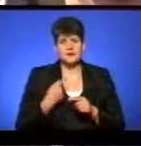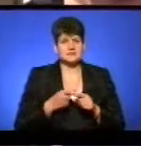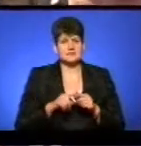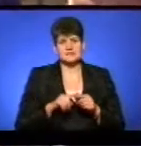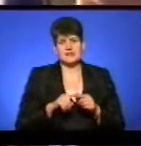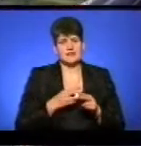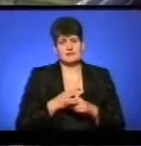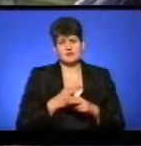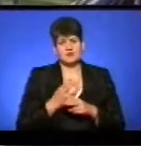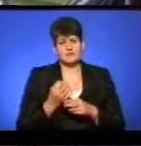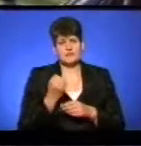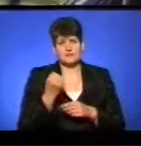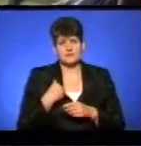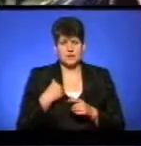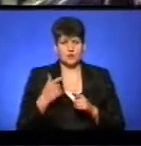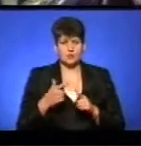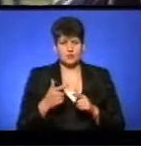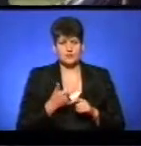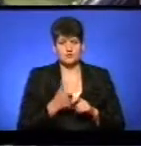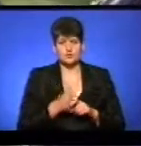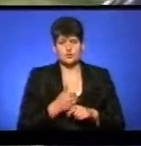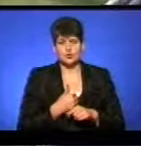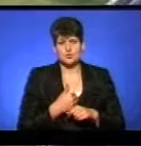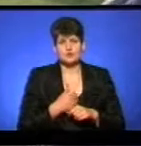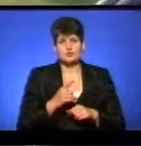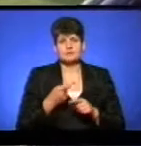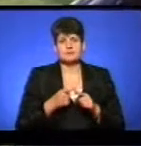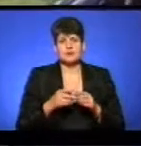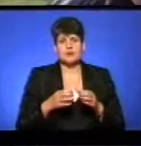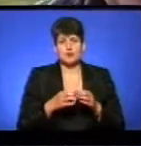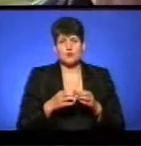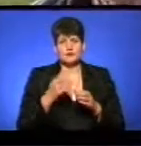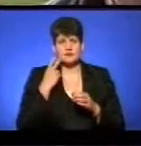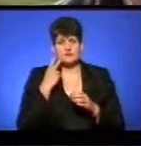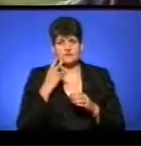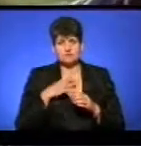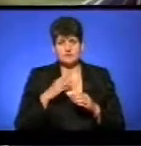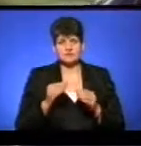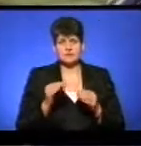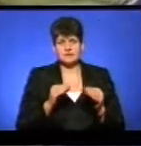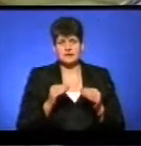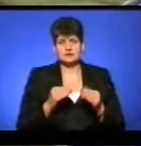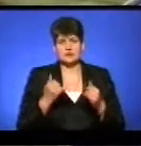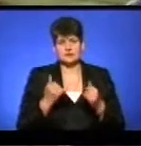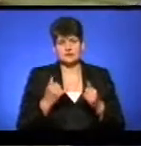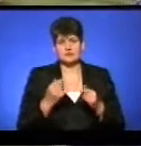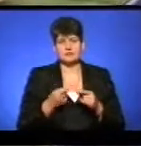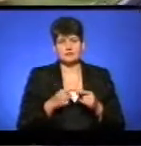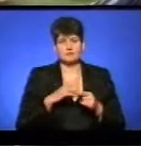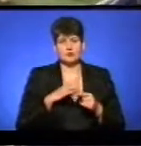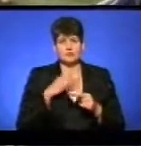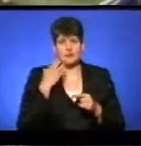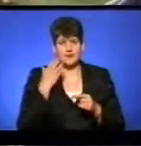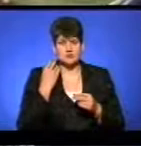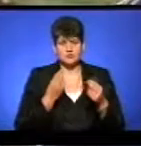мішало виграти ігру. Ми дуже готовилися. Хотіло б, щоб та команда цілі час виходила з таким складом. Ми, по 13 сьогодні, тоді б набагато нам